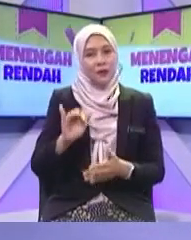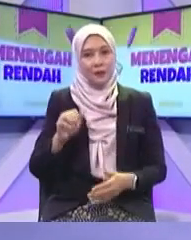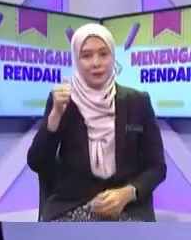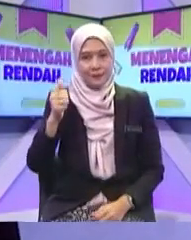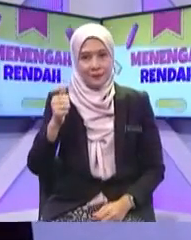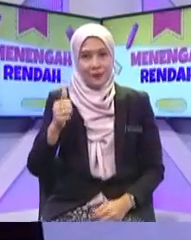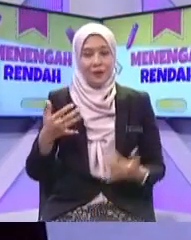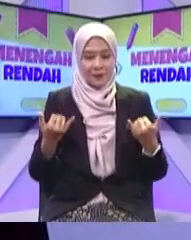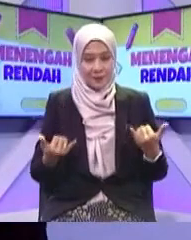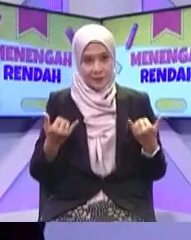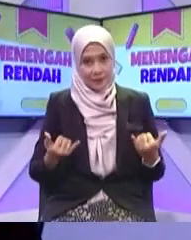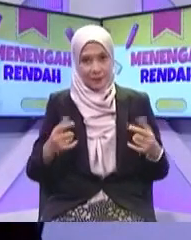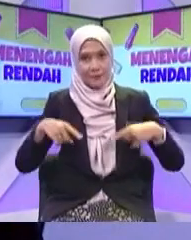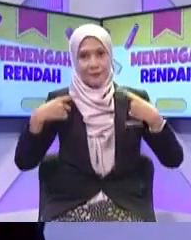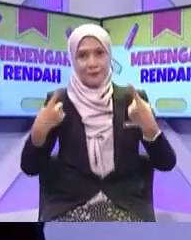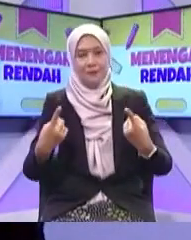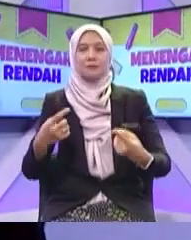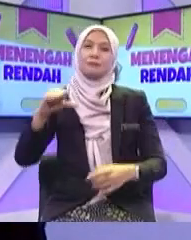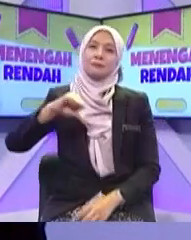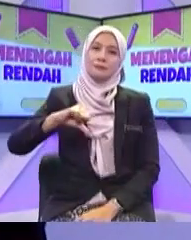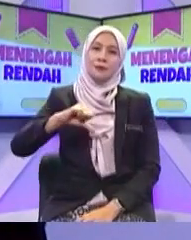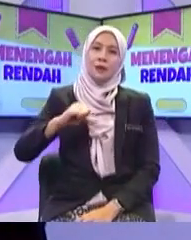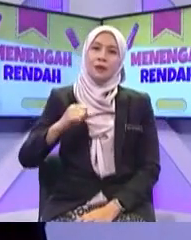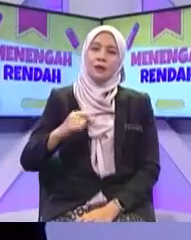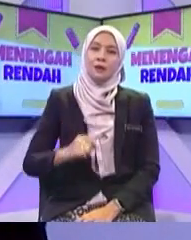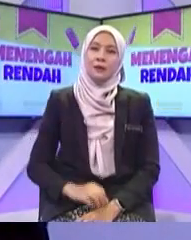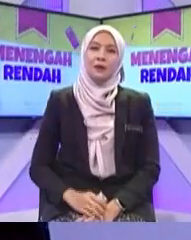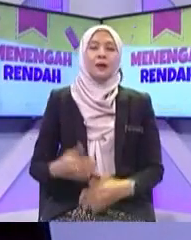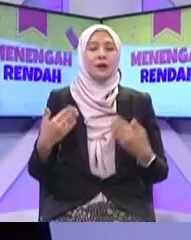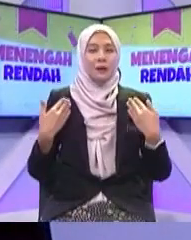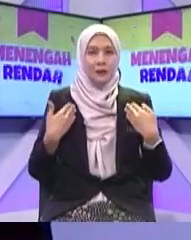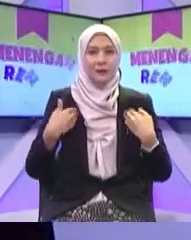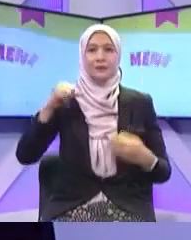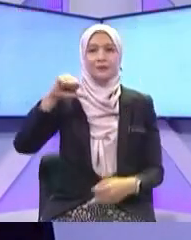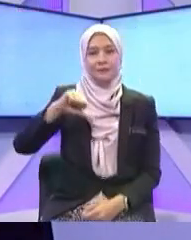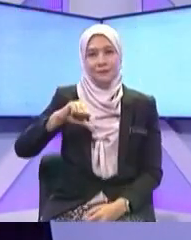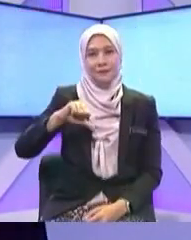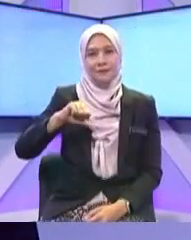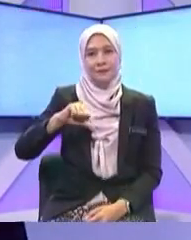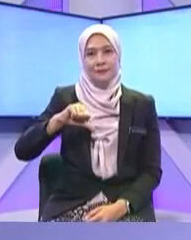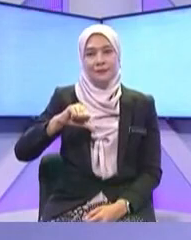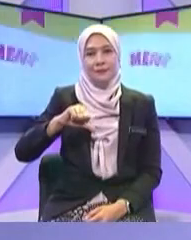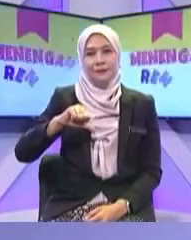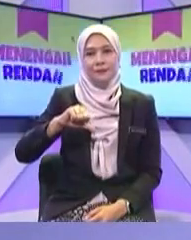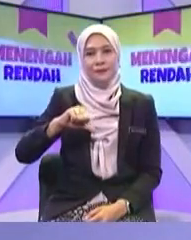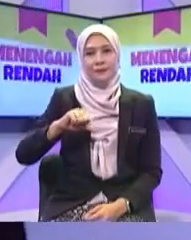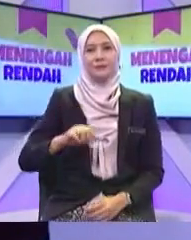Negatif tadi Kita boleh nak elak Negatif ni Akan ada juga Akan ada Tunggu kita Bagaimana kita nak